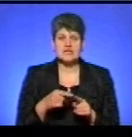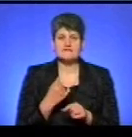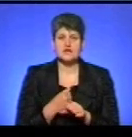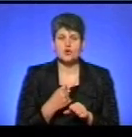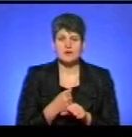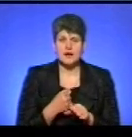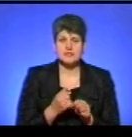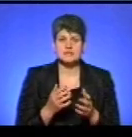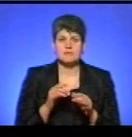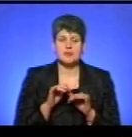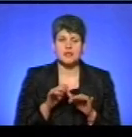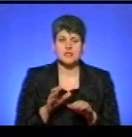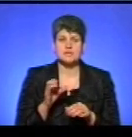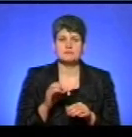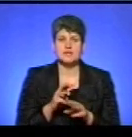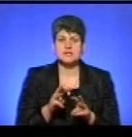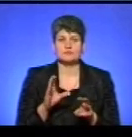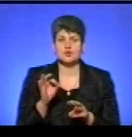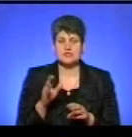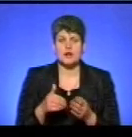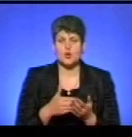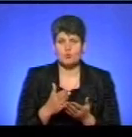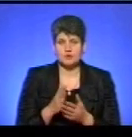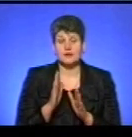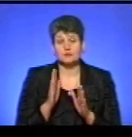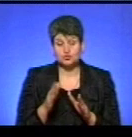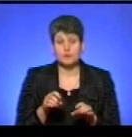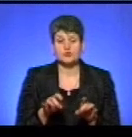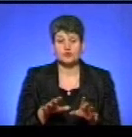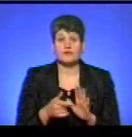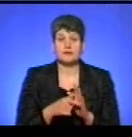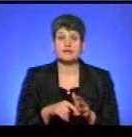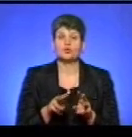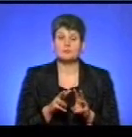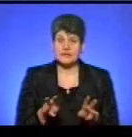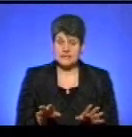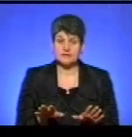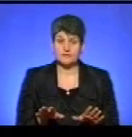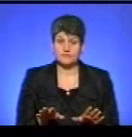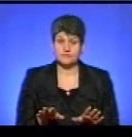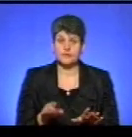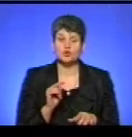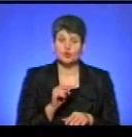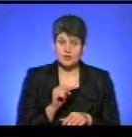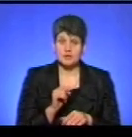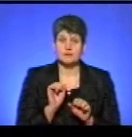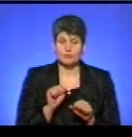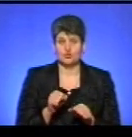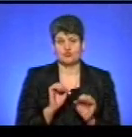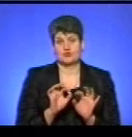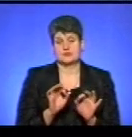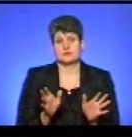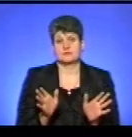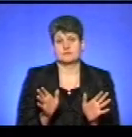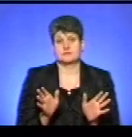сам механізм Міністерства соціальної політики. Як буде вже постанова Кабінету міністрів, то тоді зможу коментувати.